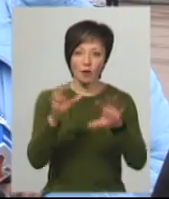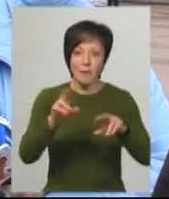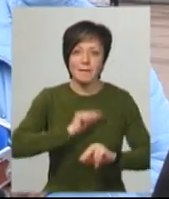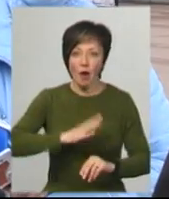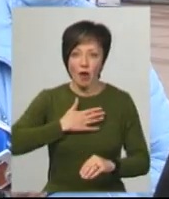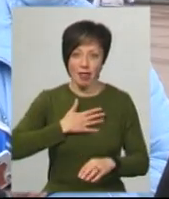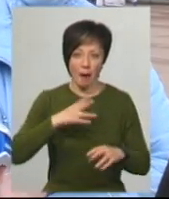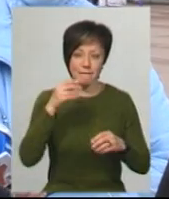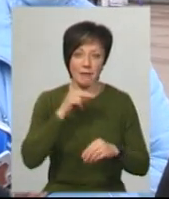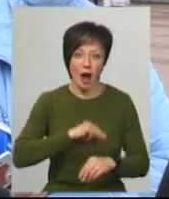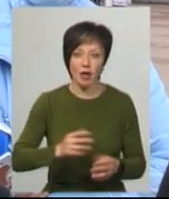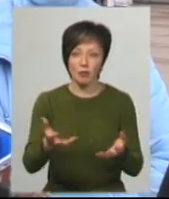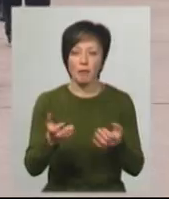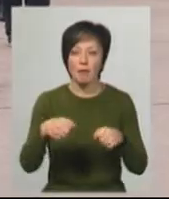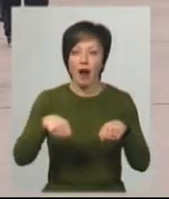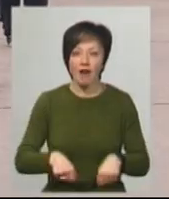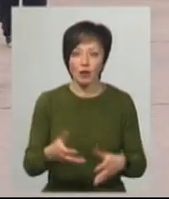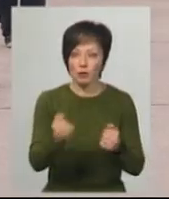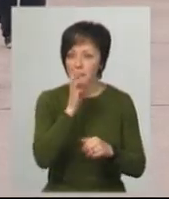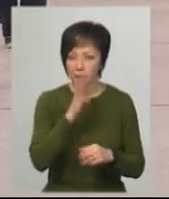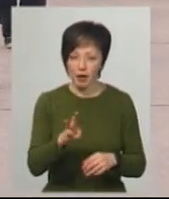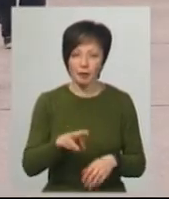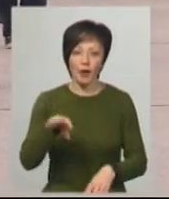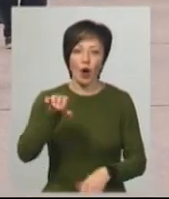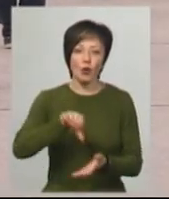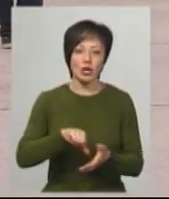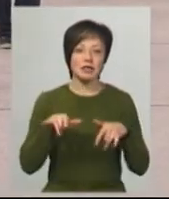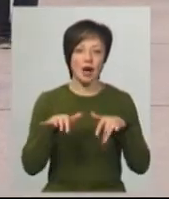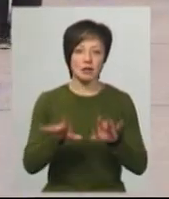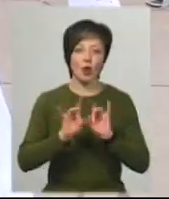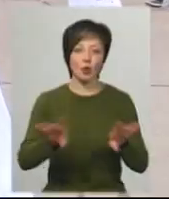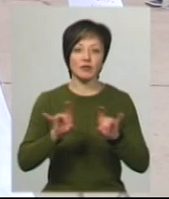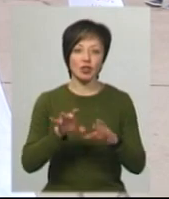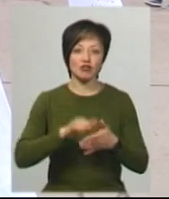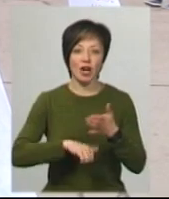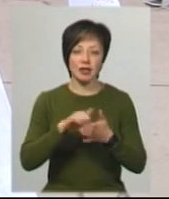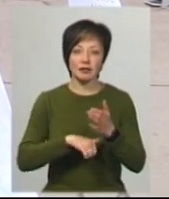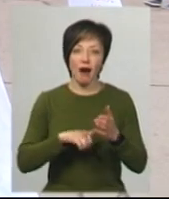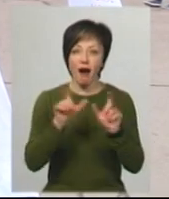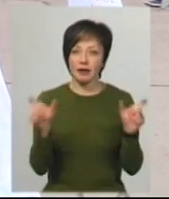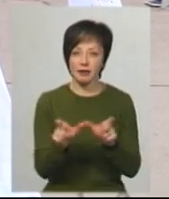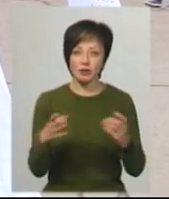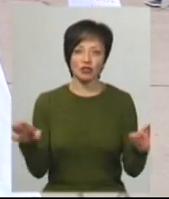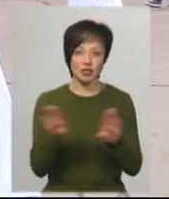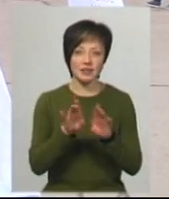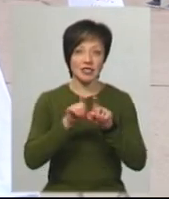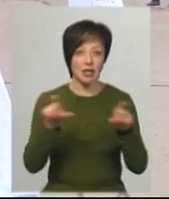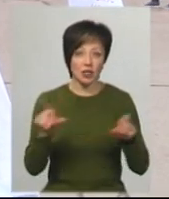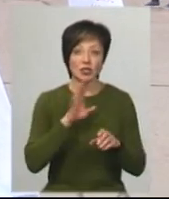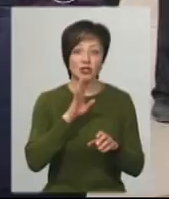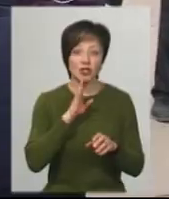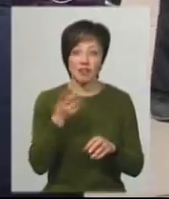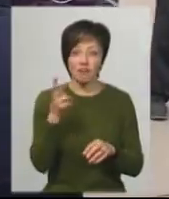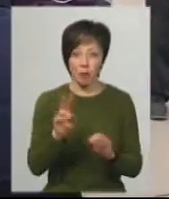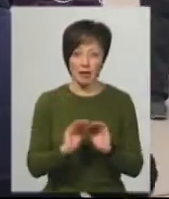працю», «Право на отримання заробітної плати». Учасниця акції Світлана Москалик розповіла, через карантин зачинився заклад, де вона працювала. Жінка з